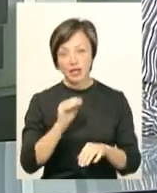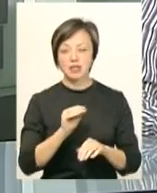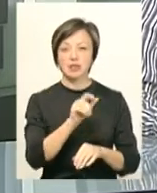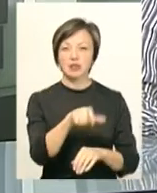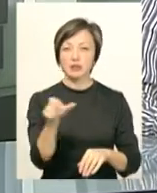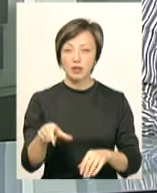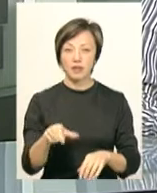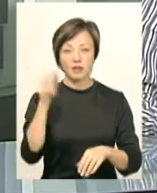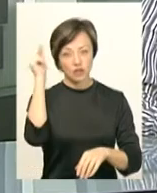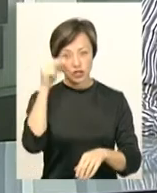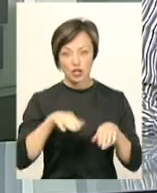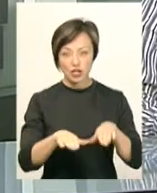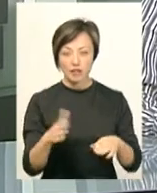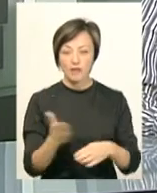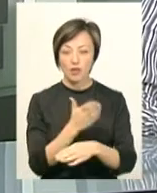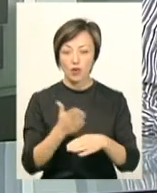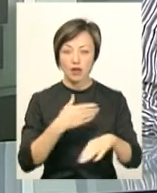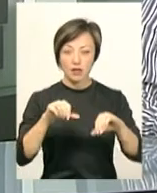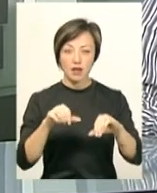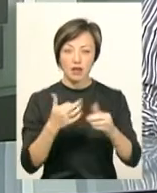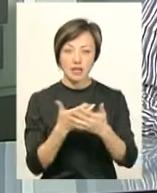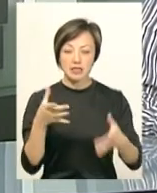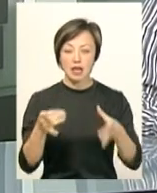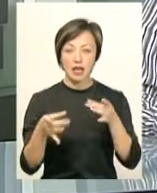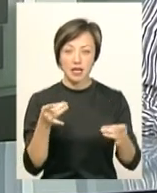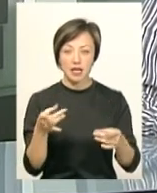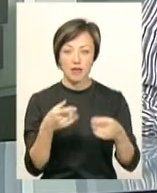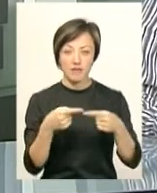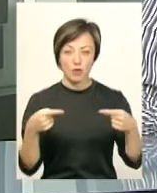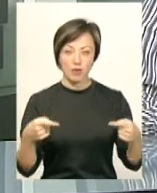центру навчитися шити та виготовляти гончарні вироби – дивіться далі.